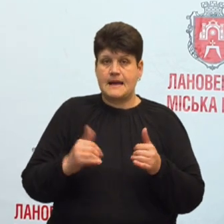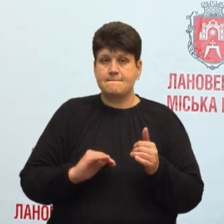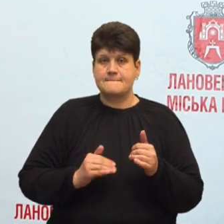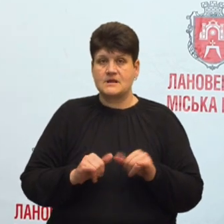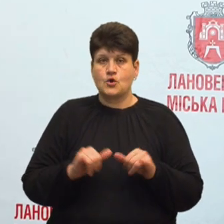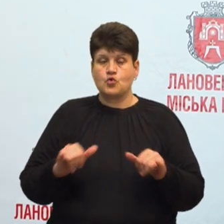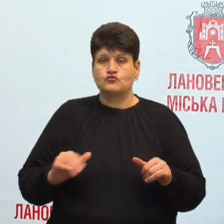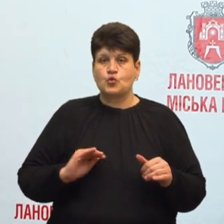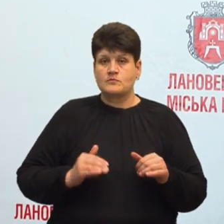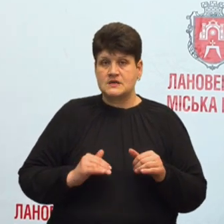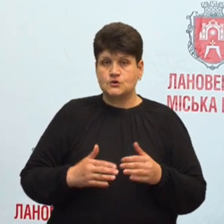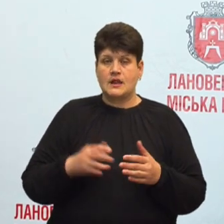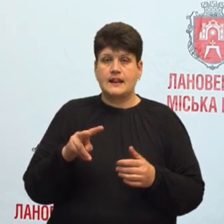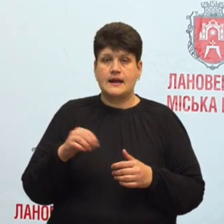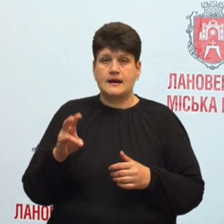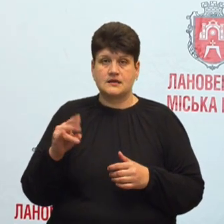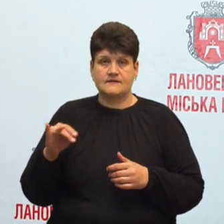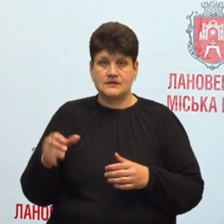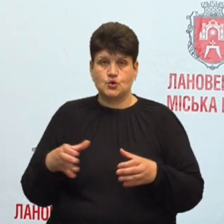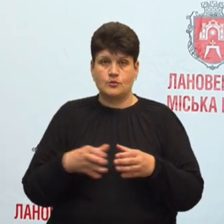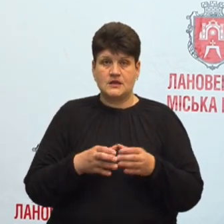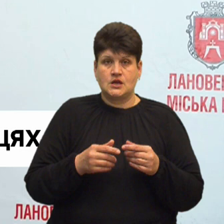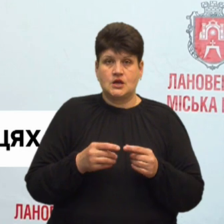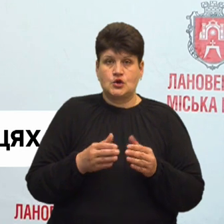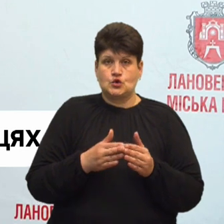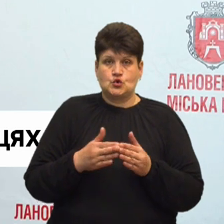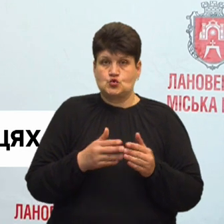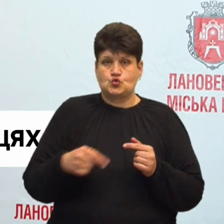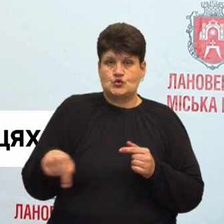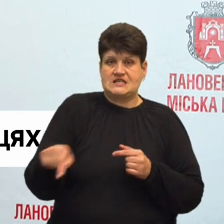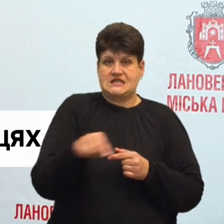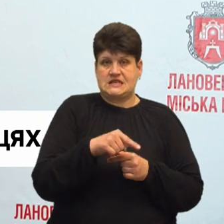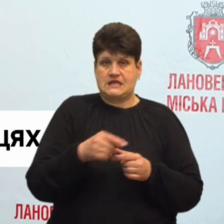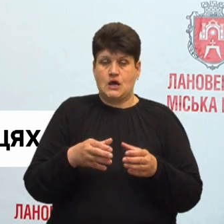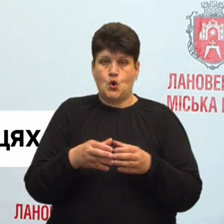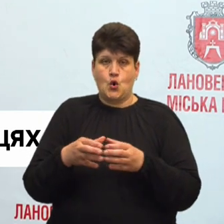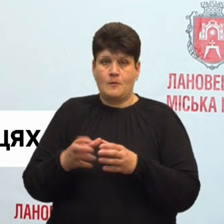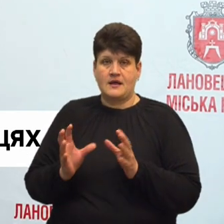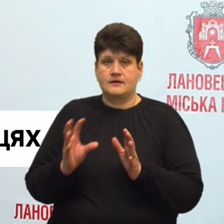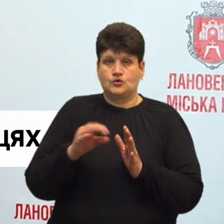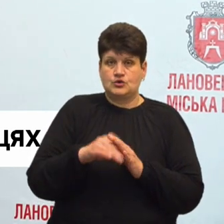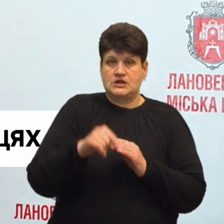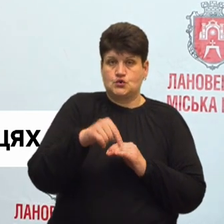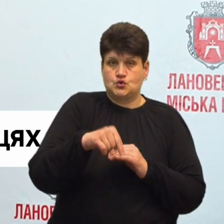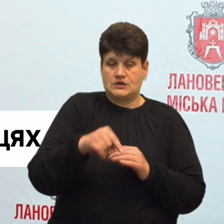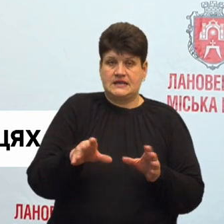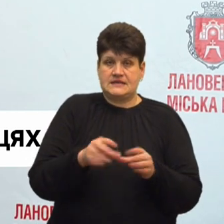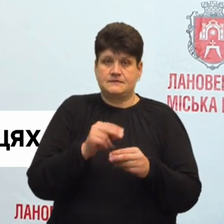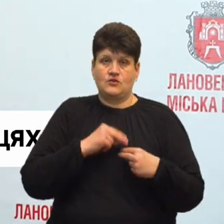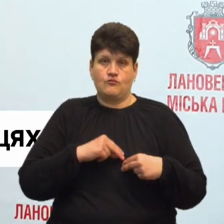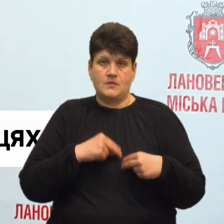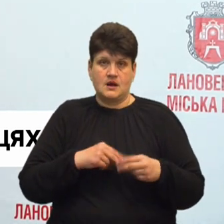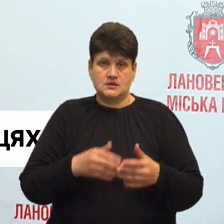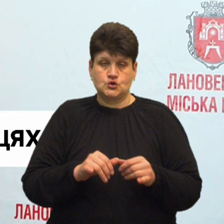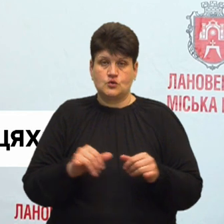Лановецької громади, і також сусідніх наших громад, які також долучаються сюди для співпраці і розвитку бізнесу.